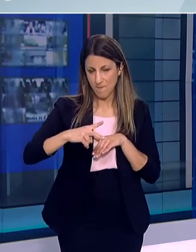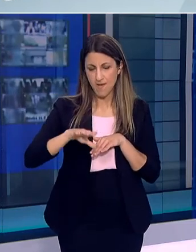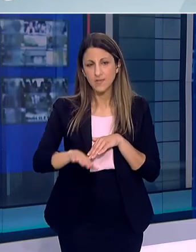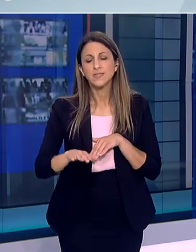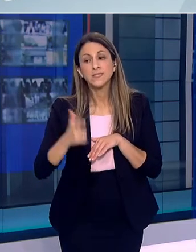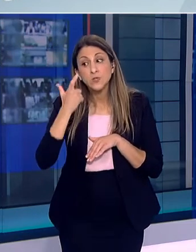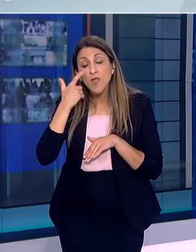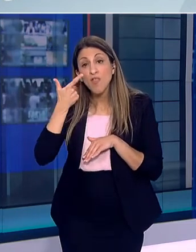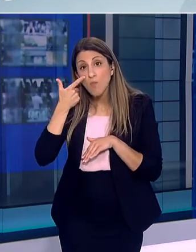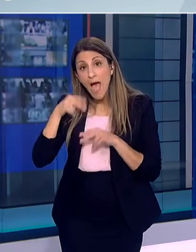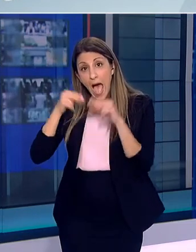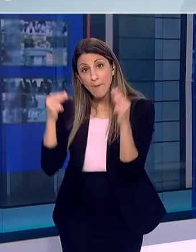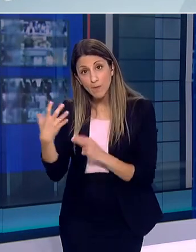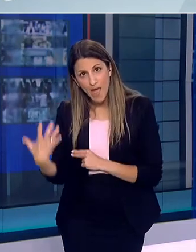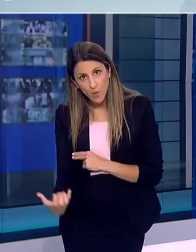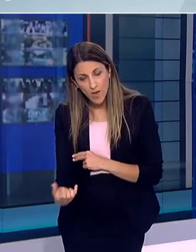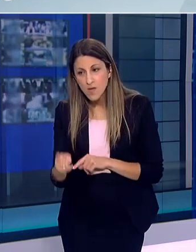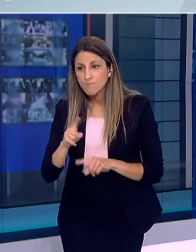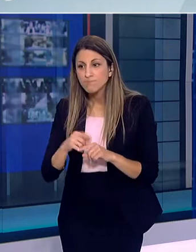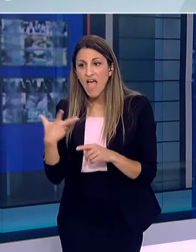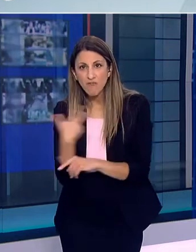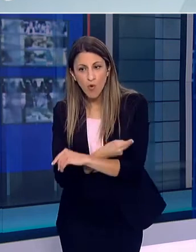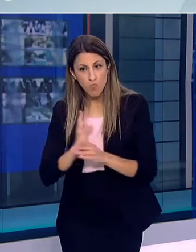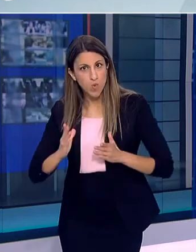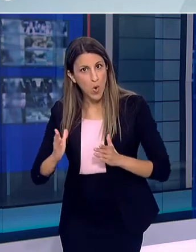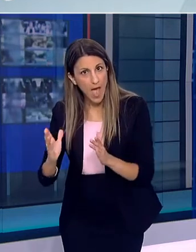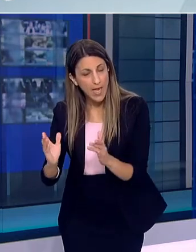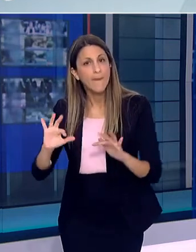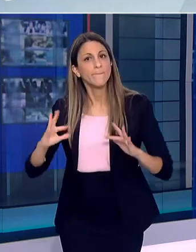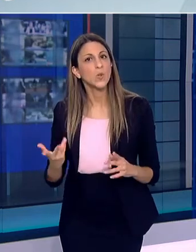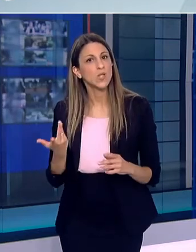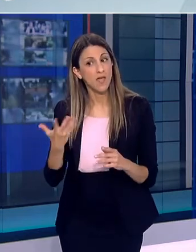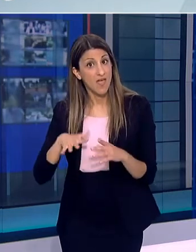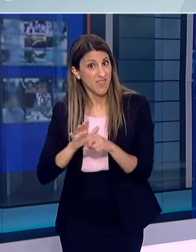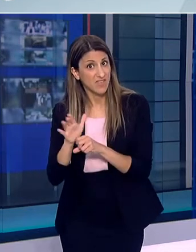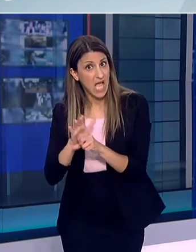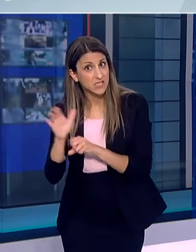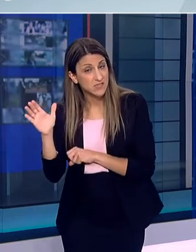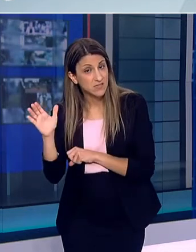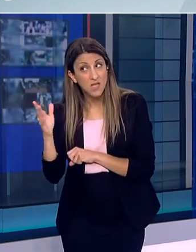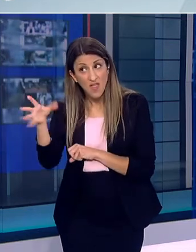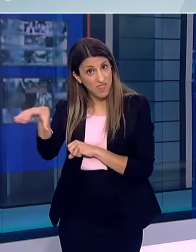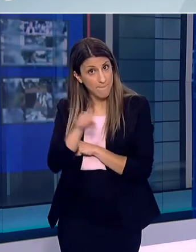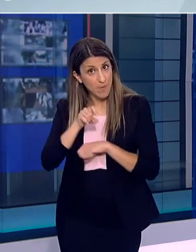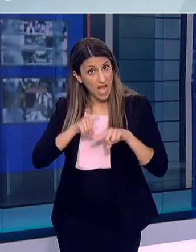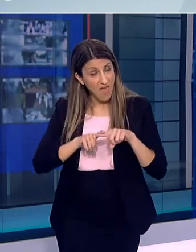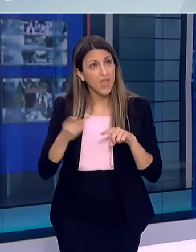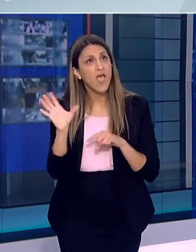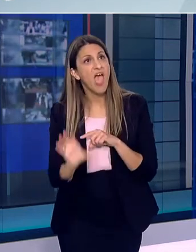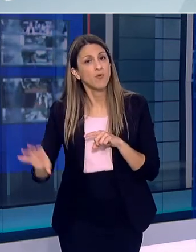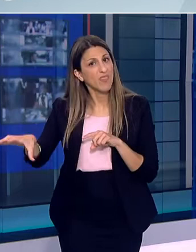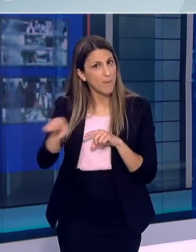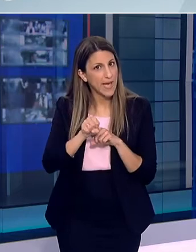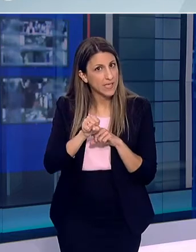αποτελεσματικό Πότε θα έχει παρασκευαστεί Σε επαρκή ποσότητα Για να δοθεί στη χώρα μας Σε οποιαδήποτε ευρωπαϊκή χώρα Σε